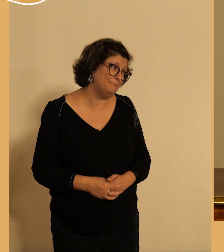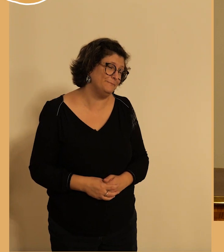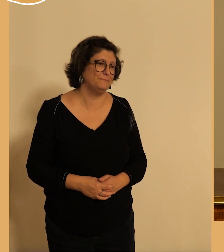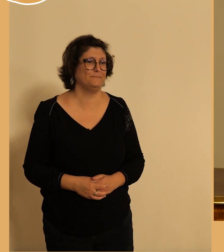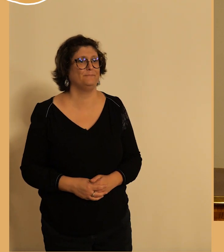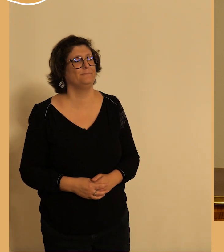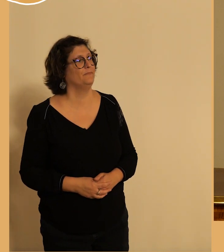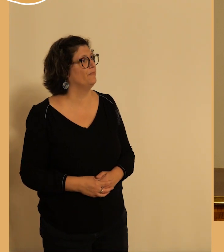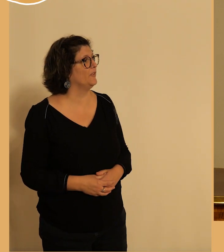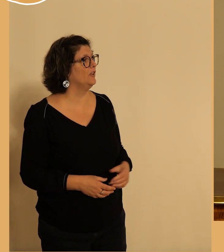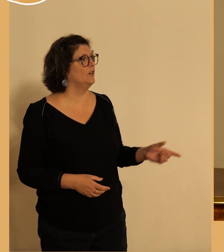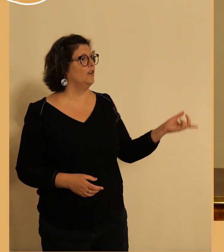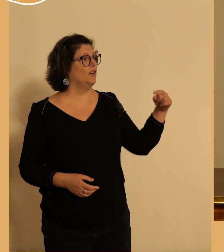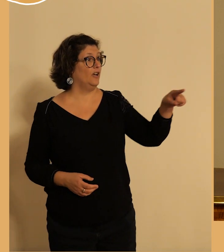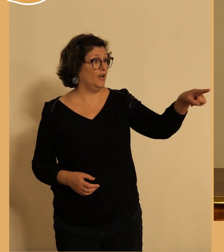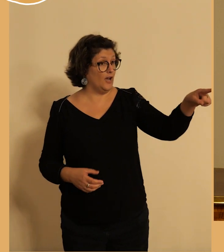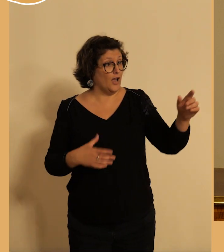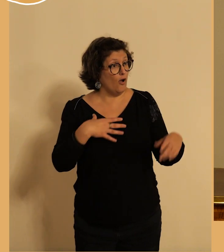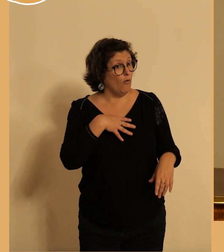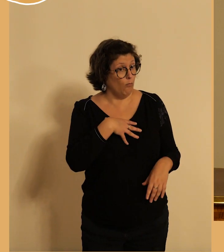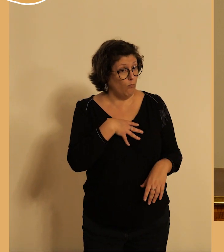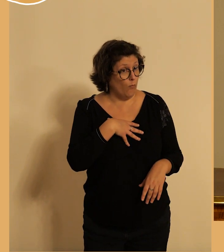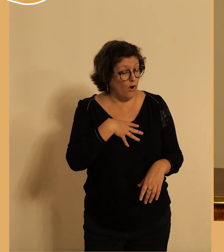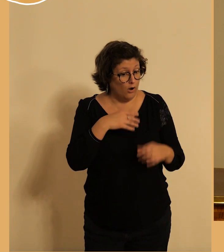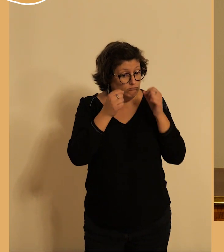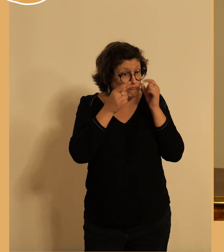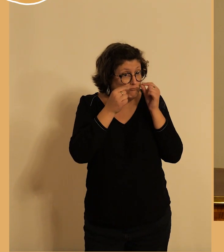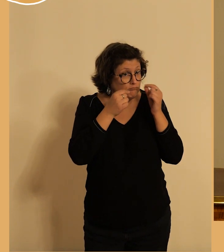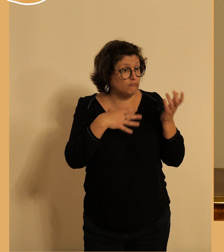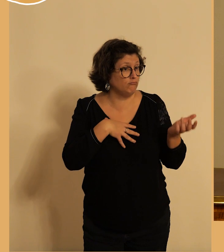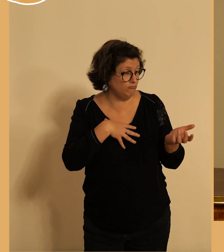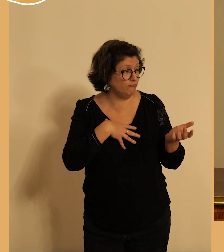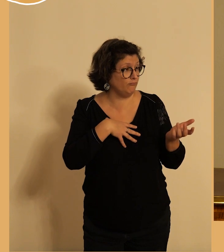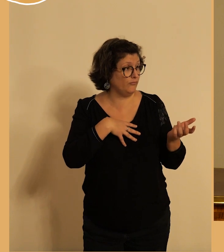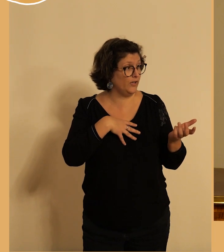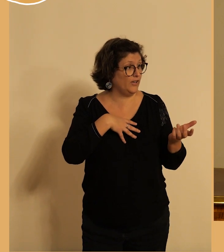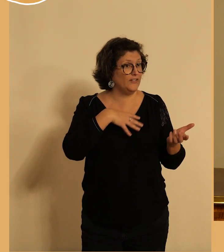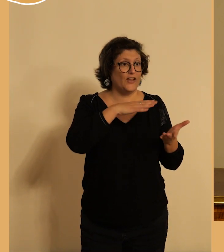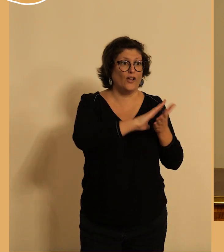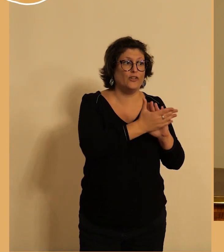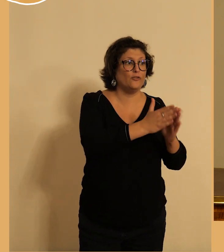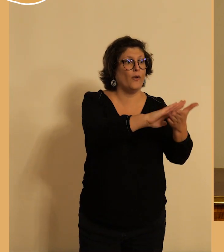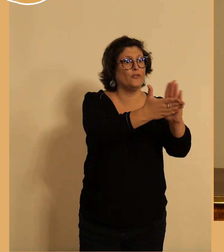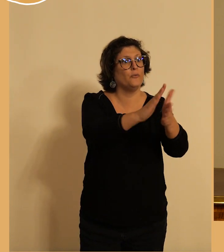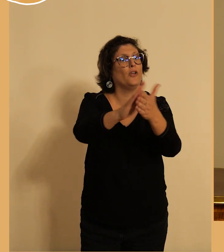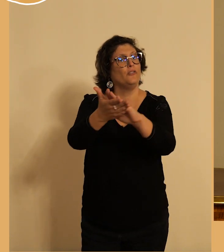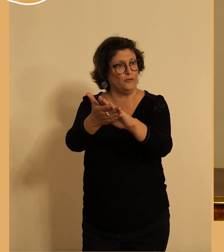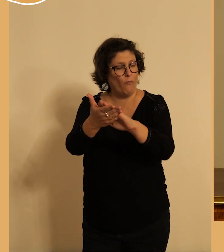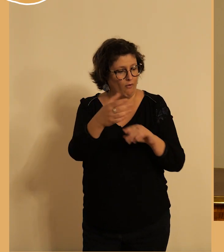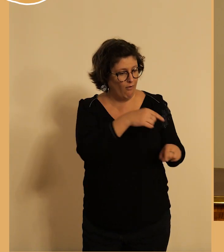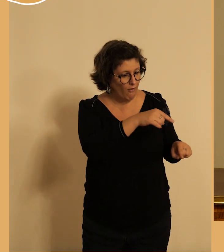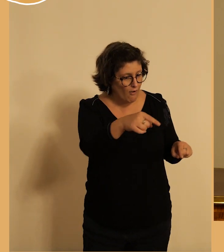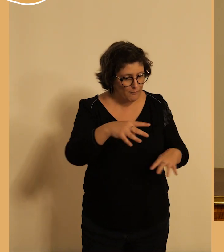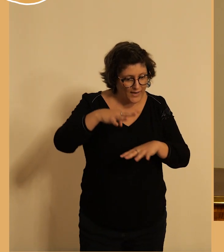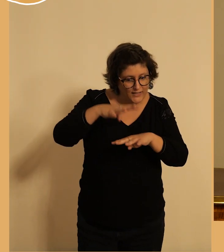Jean-Luc Porel a beaucoup parlé moi j'ai découvert ça la joie des associations de vélos pour animer les quartiers et je trouvais ça très